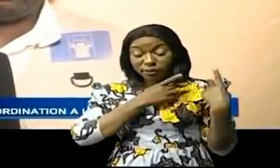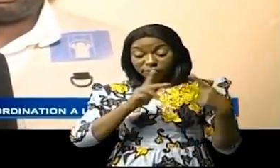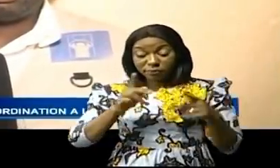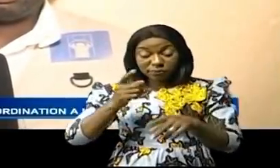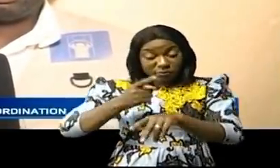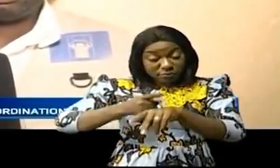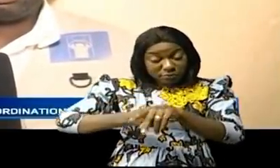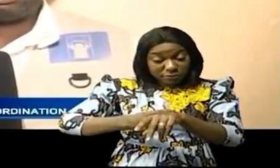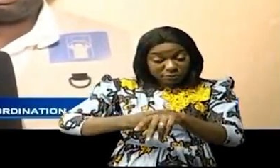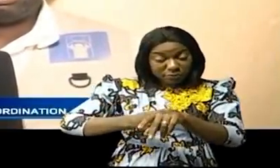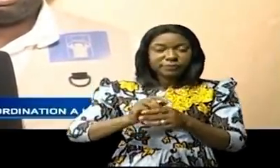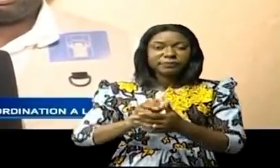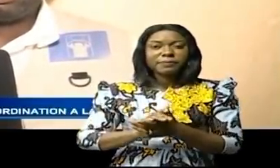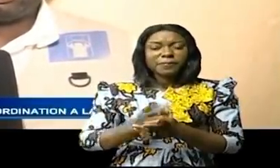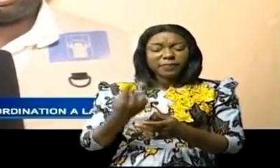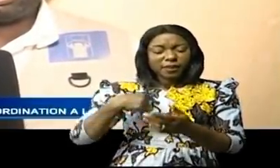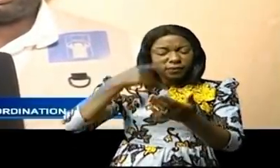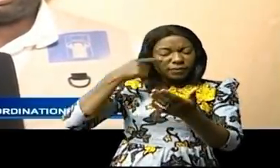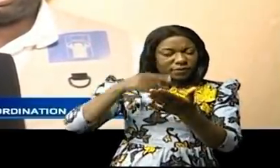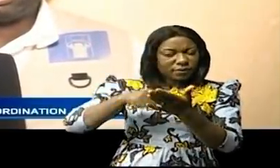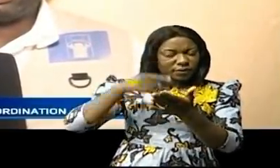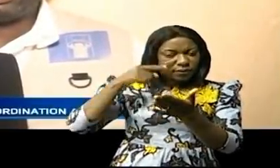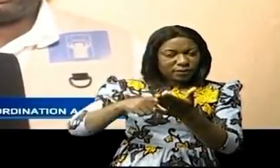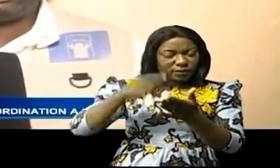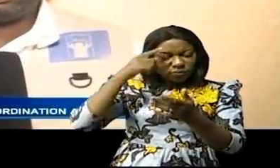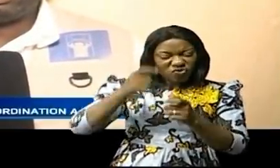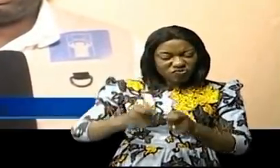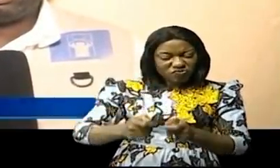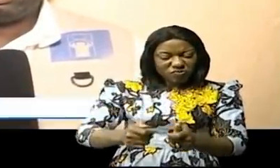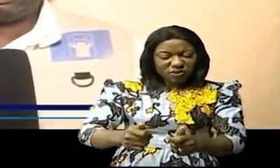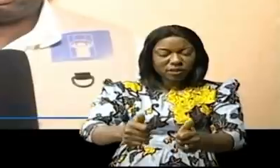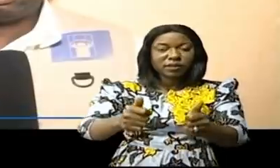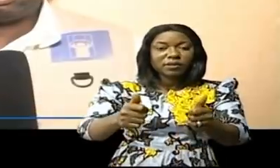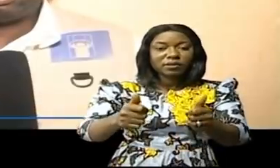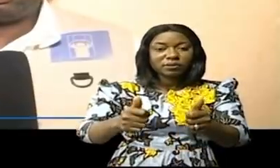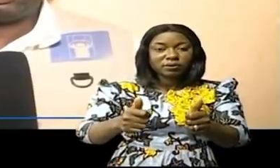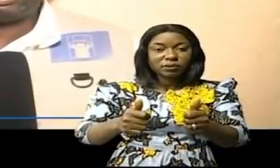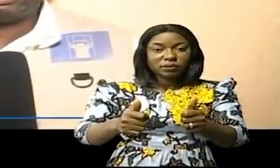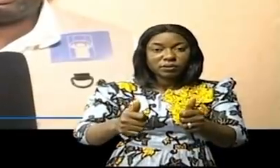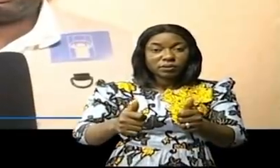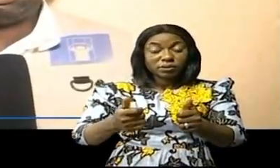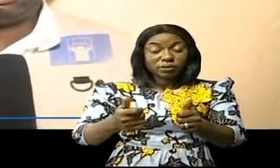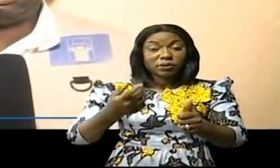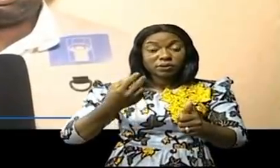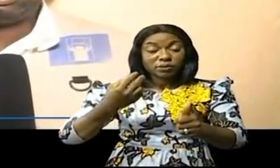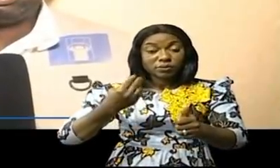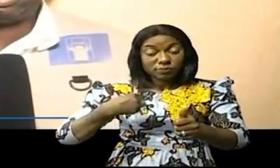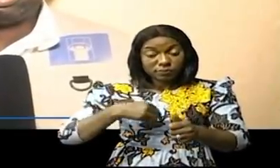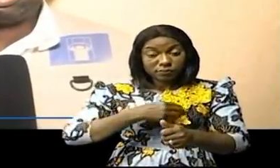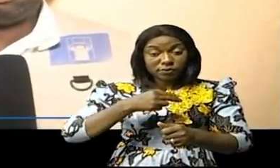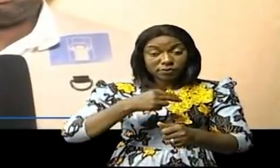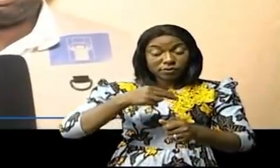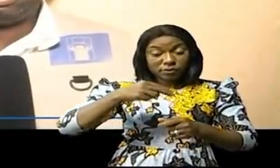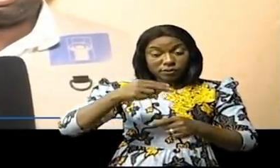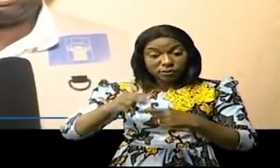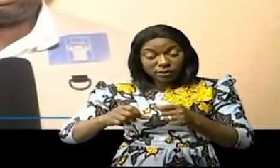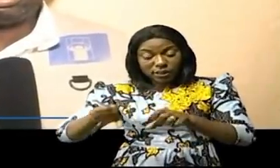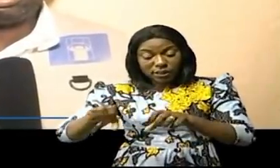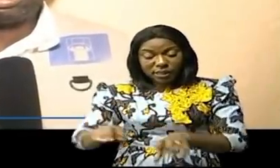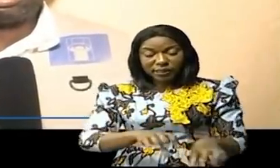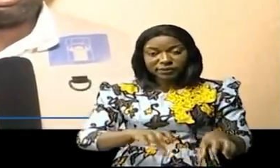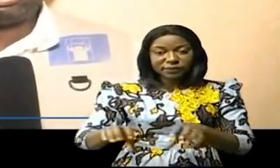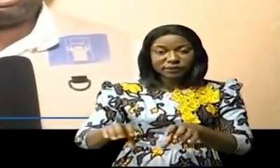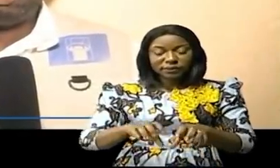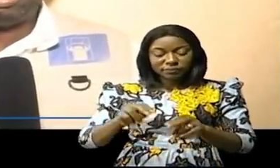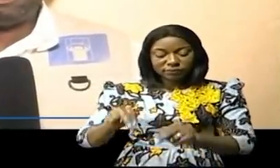au plan national d'accélération, amorcé une série d'activités qui sont